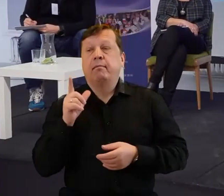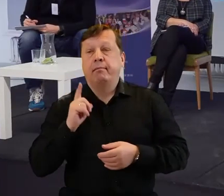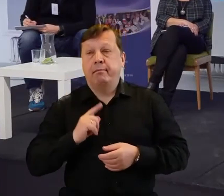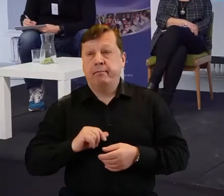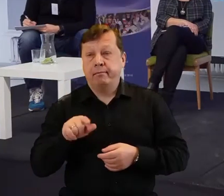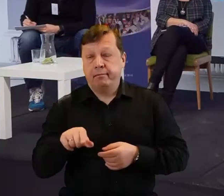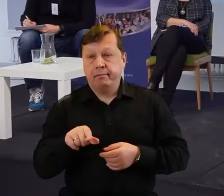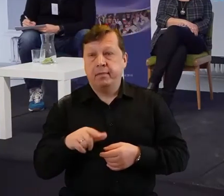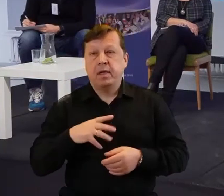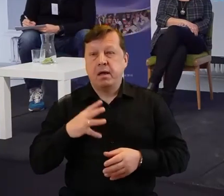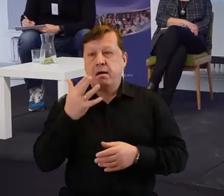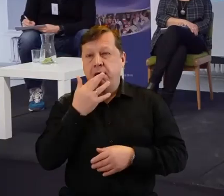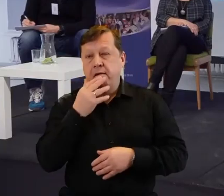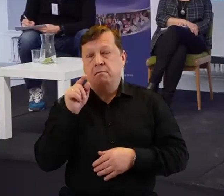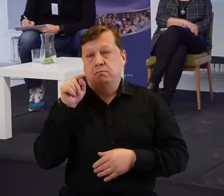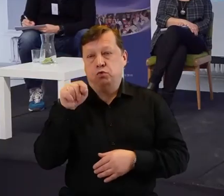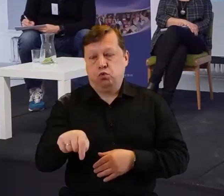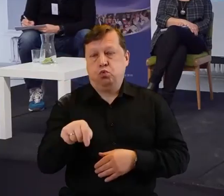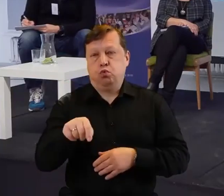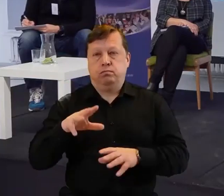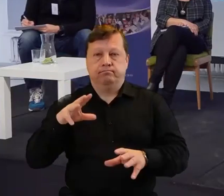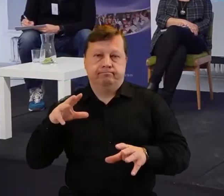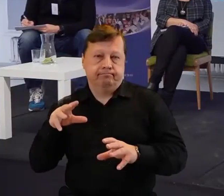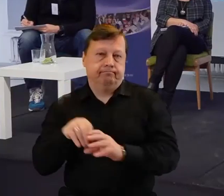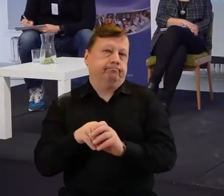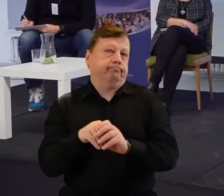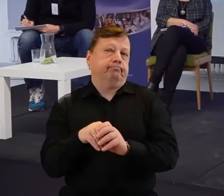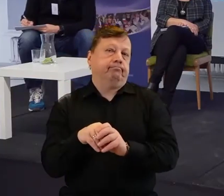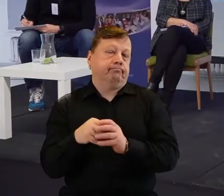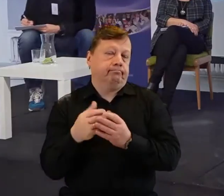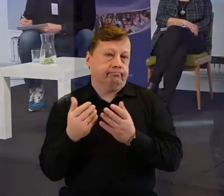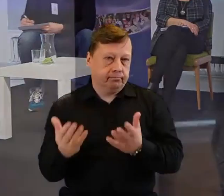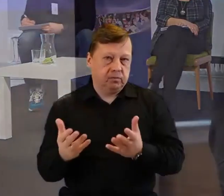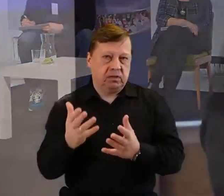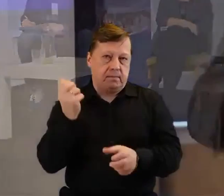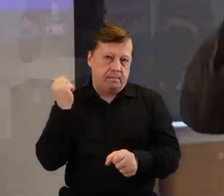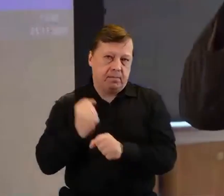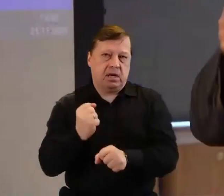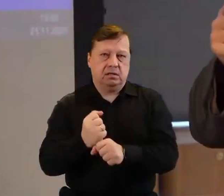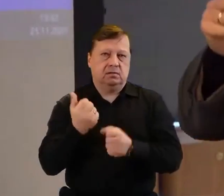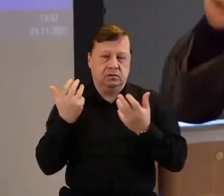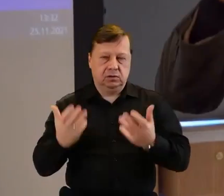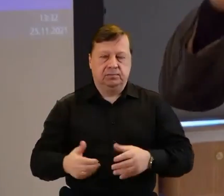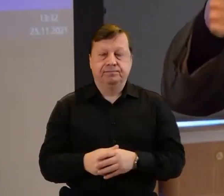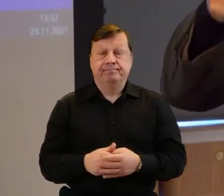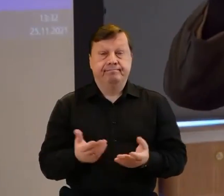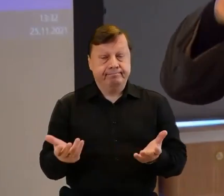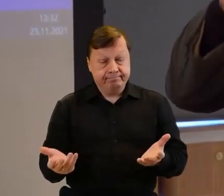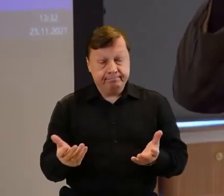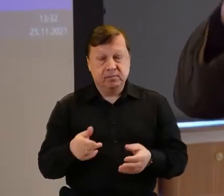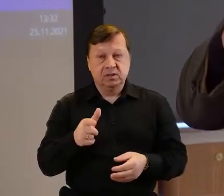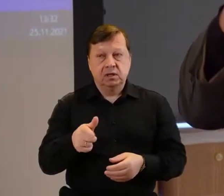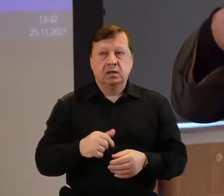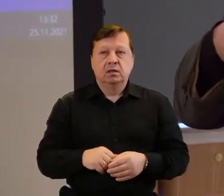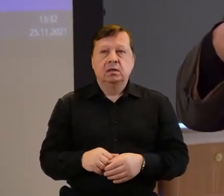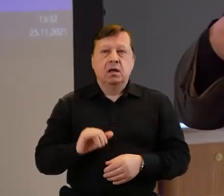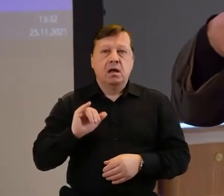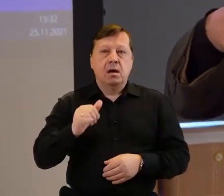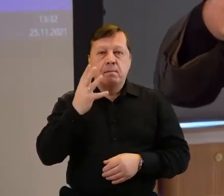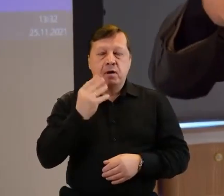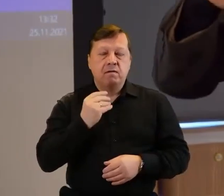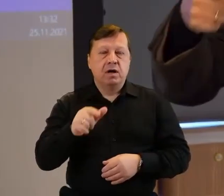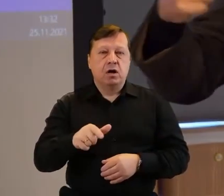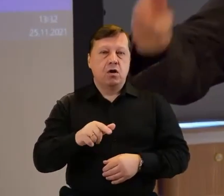tam trafić jako pracownik. To myślenie o tym jak powinien wyglądać